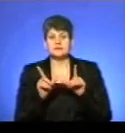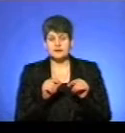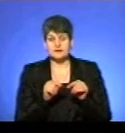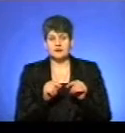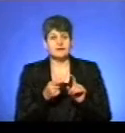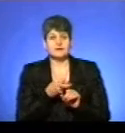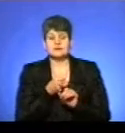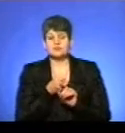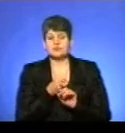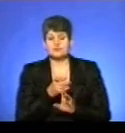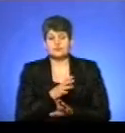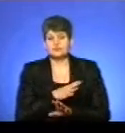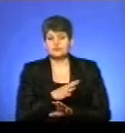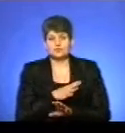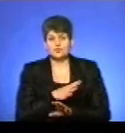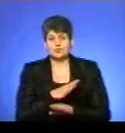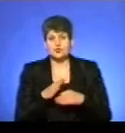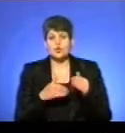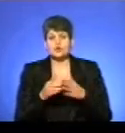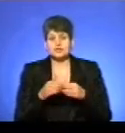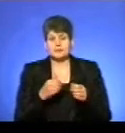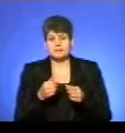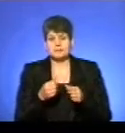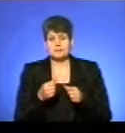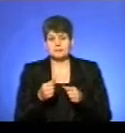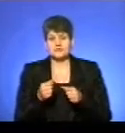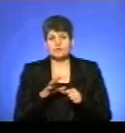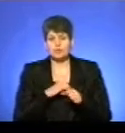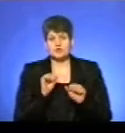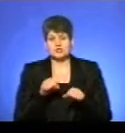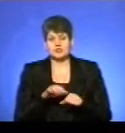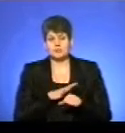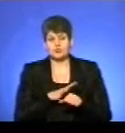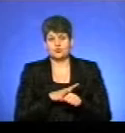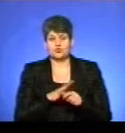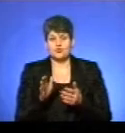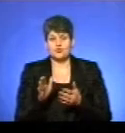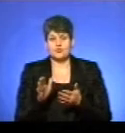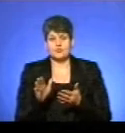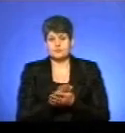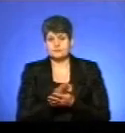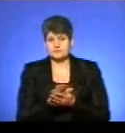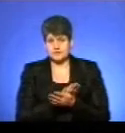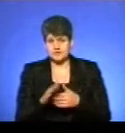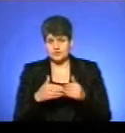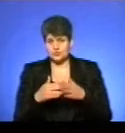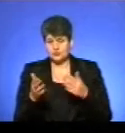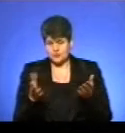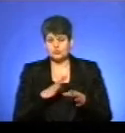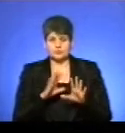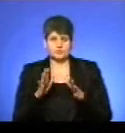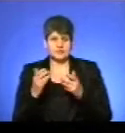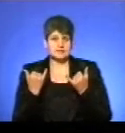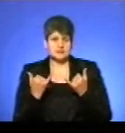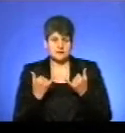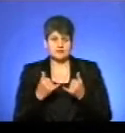сконтактовано було з ручним прибиранням, щоб можна було розгорнути від майданчиків вручну. Тому були такі моменти. Зараз